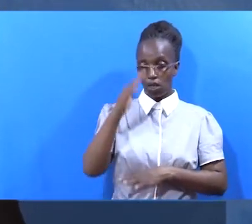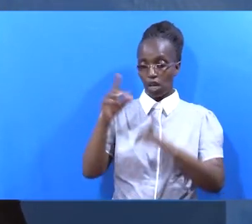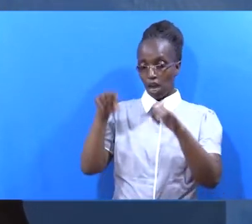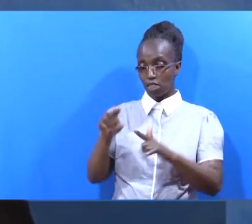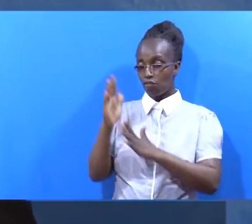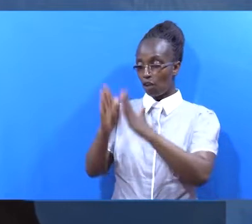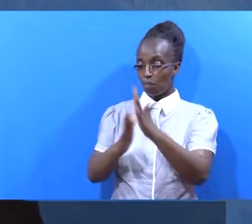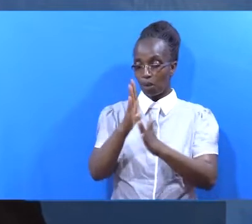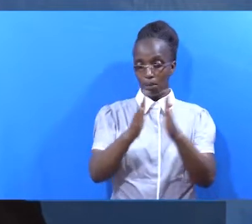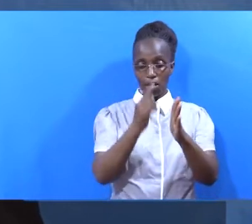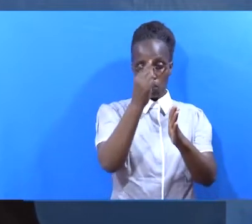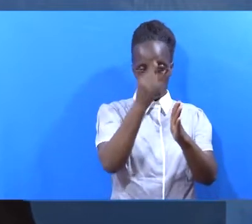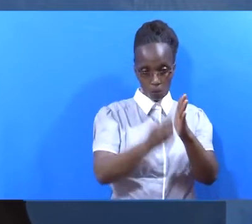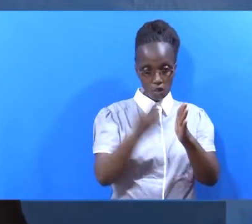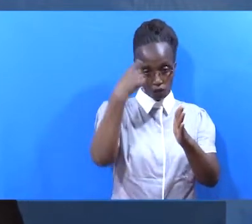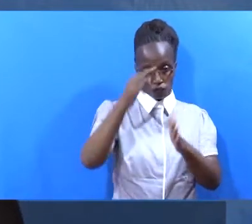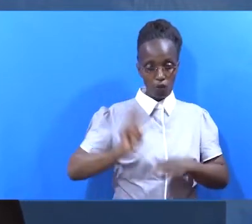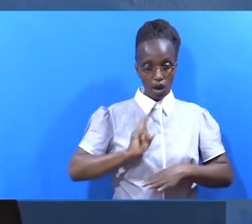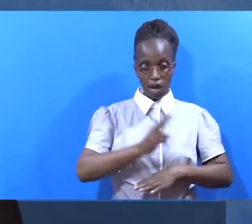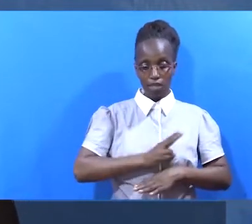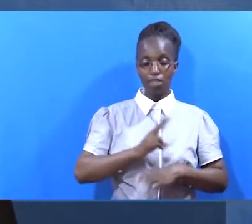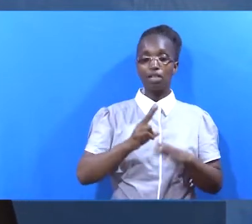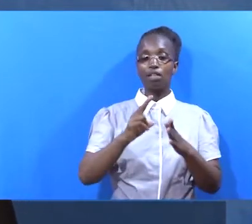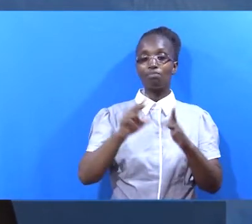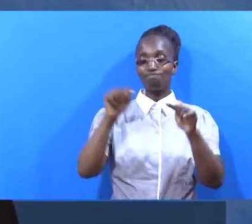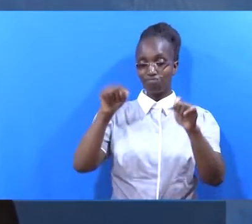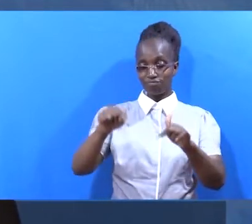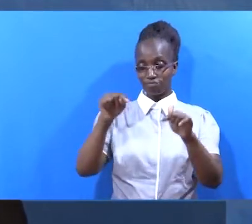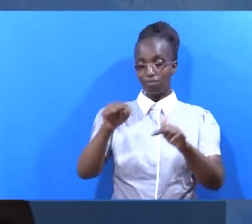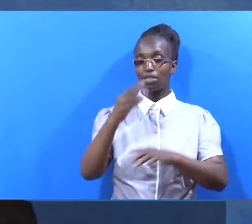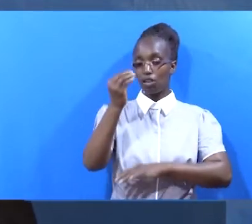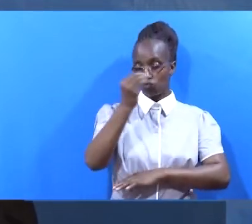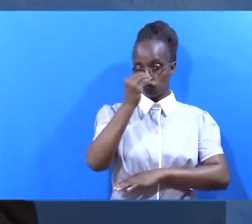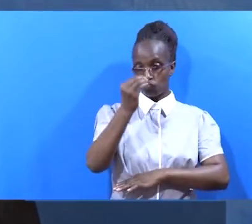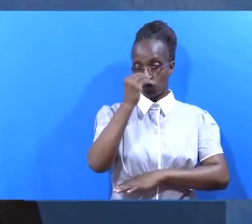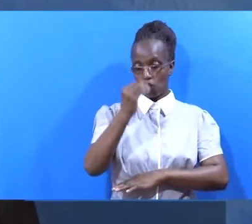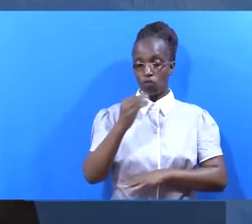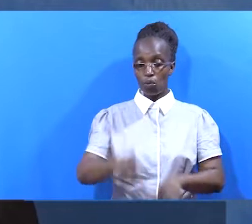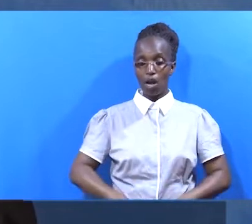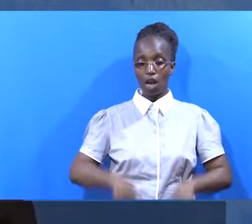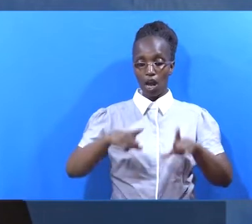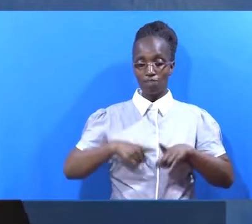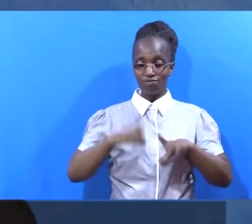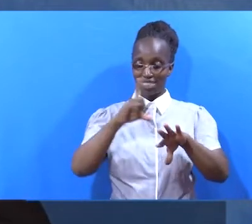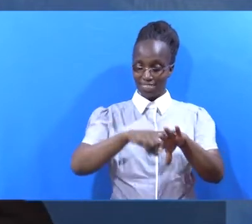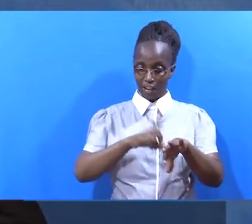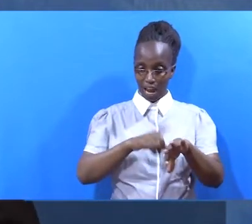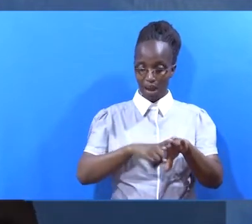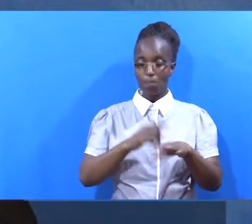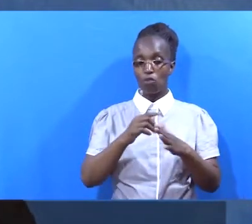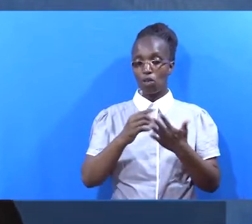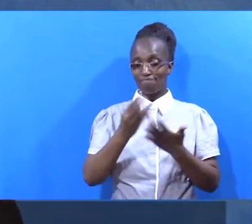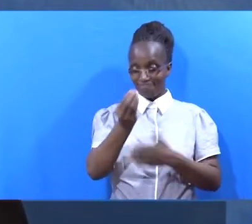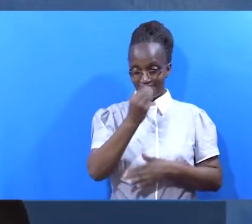yepi ambayo hameandaa kwa ajili ya nafsi yetu Neno la mungu ni chakula cha rozetu na amini ya kwamba utukikila Tutakua